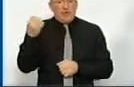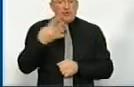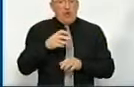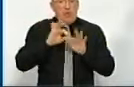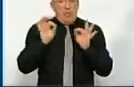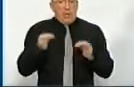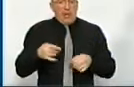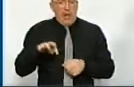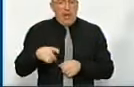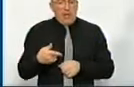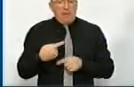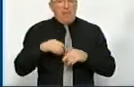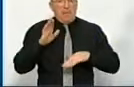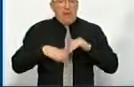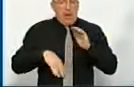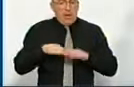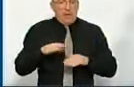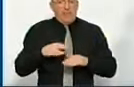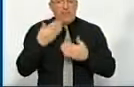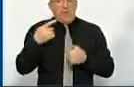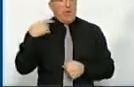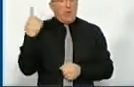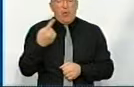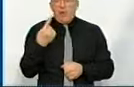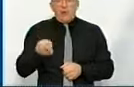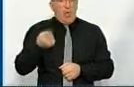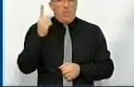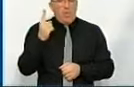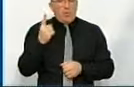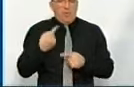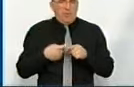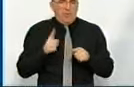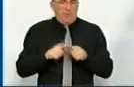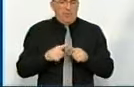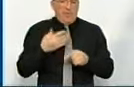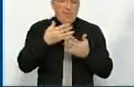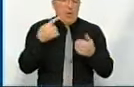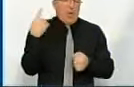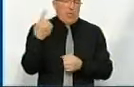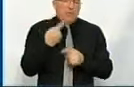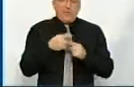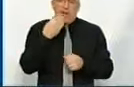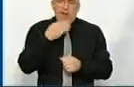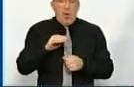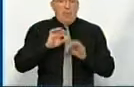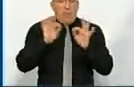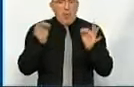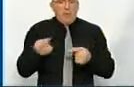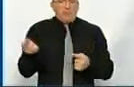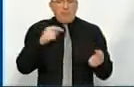моделі? Це те, що практика, да, ваша область не поодинока є, і в інших областях, але це не найкраща модель